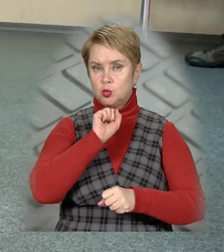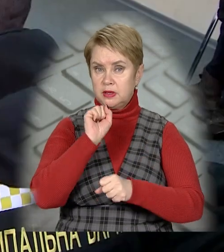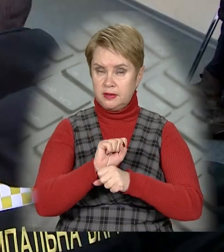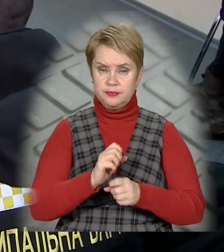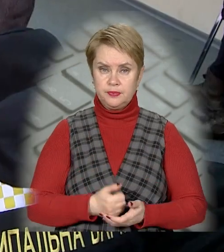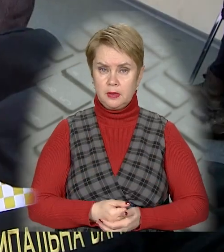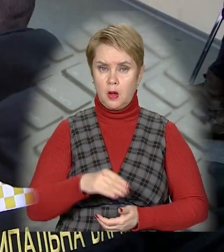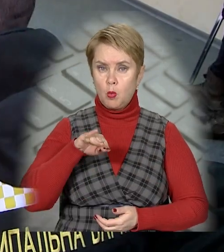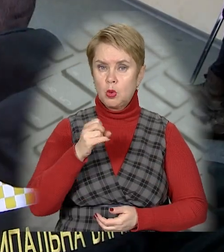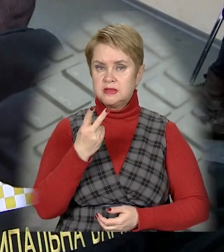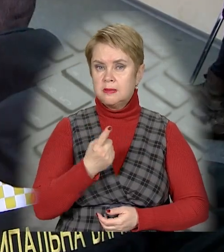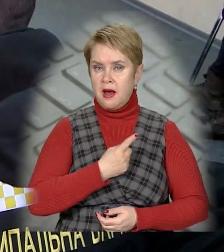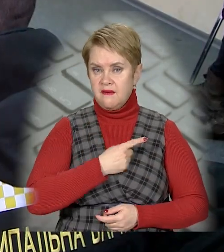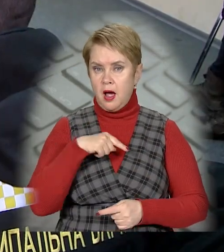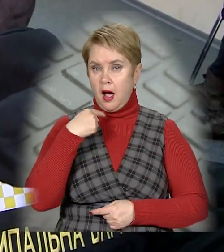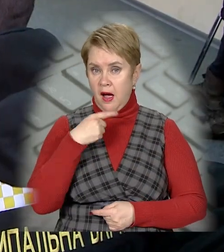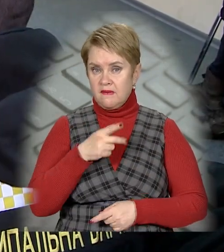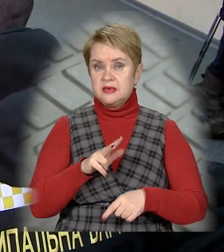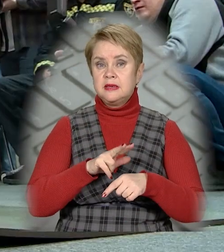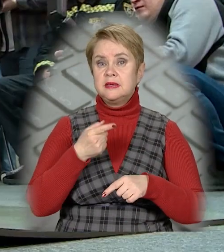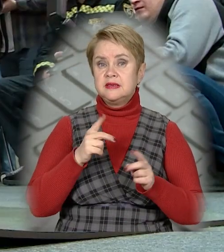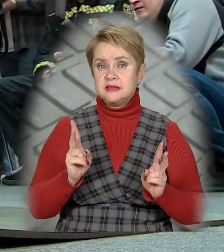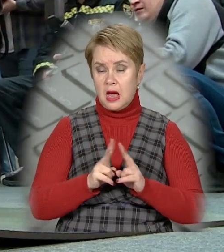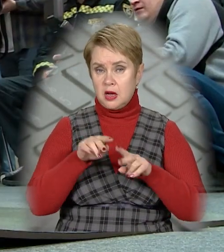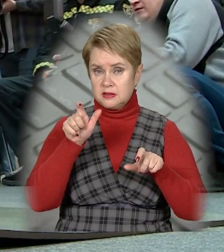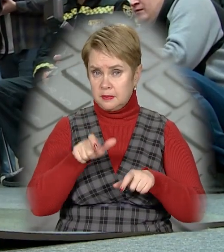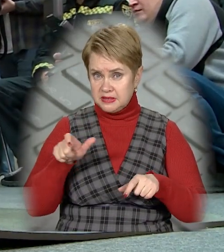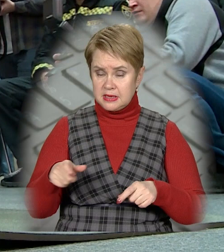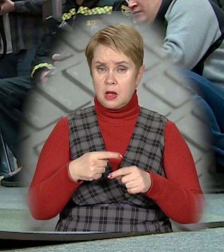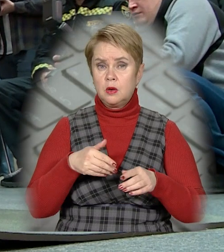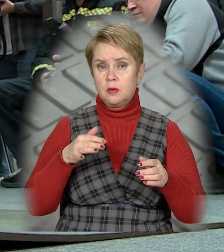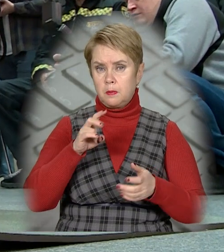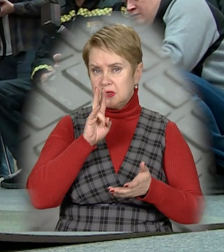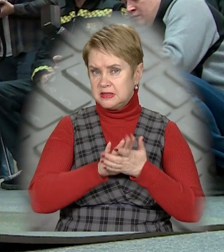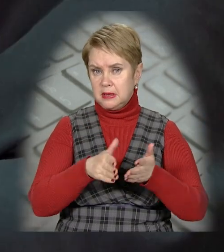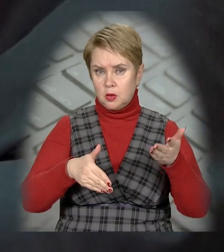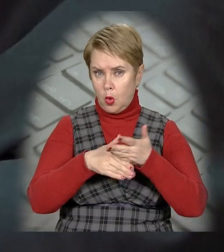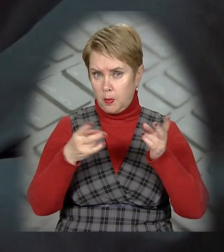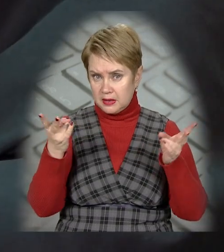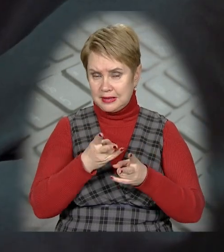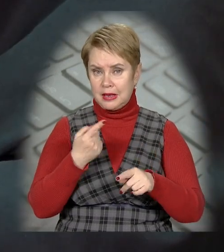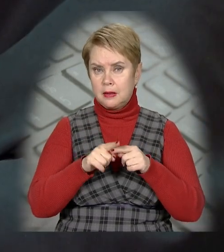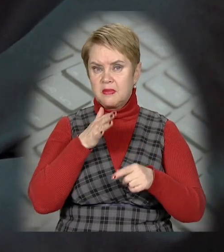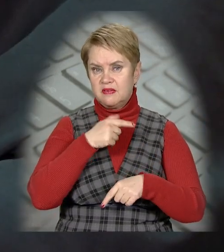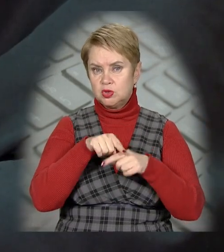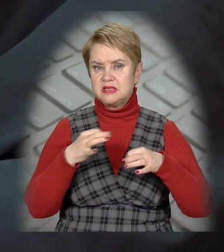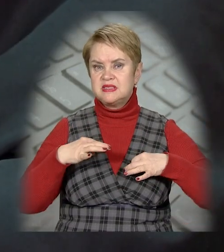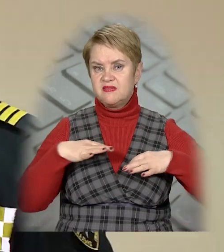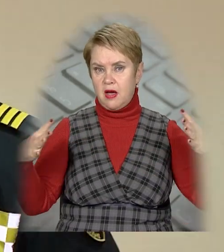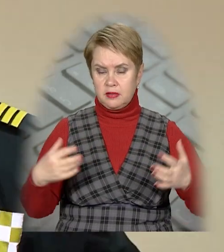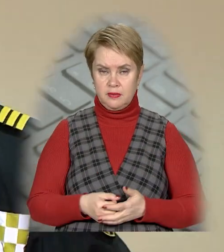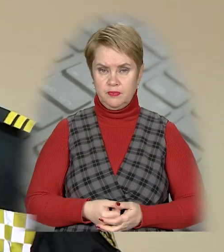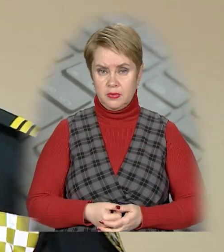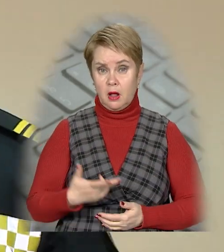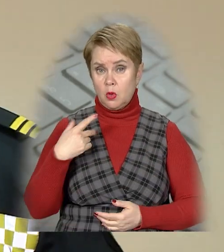зупинилась. Муніципальні вартові кажуть, стикаються з містянами, що потребують допомоги постійно. Особливо під час свят.